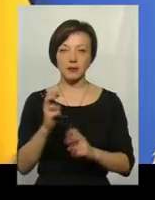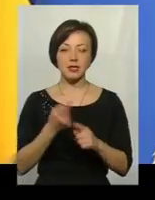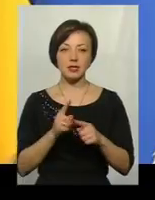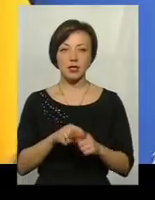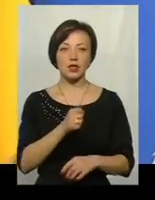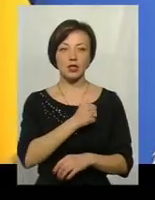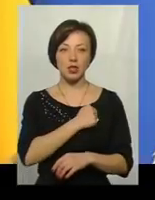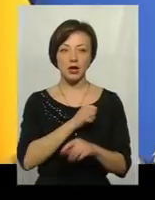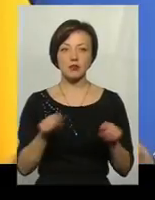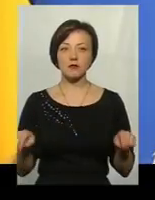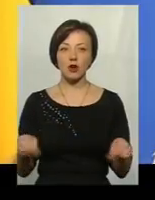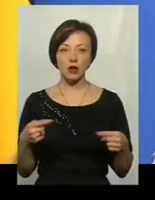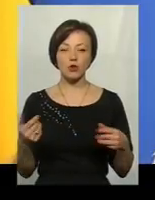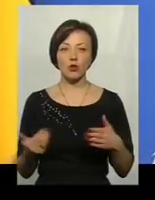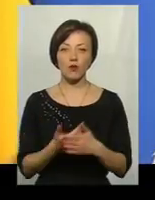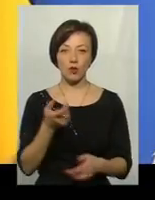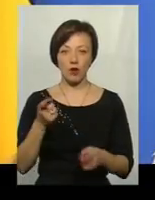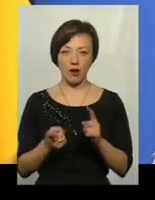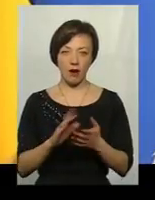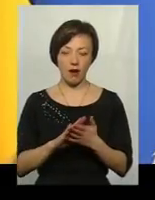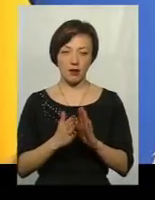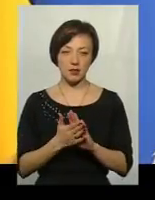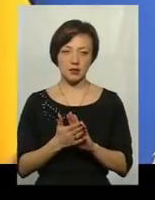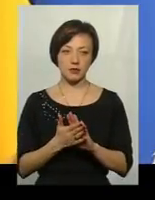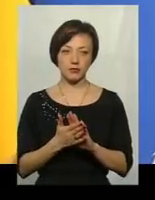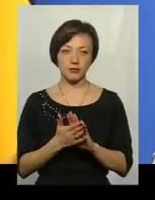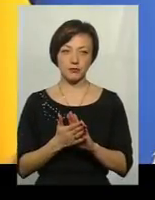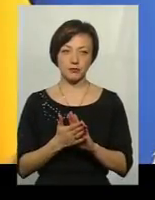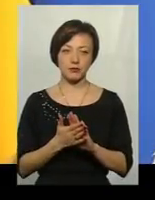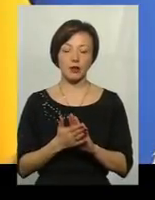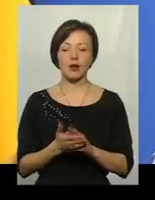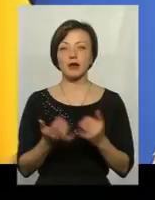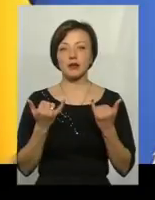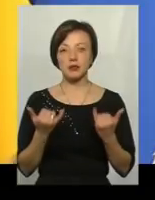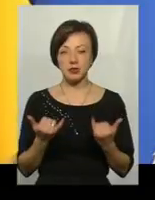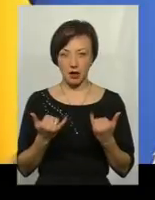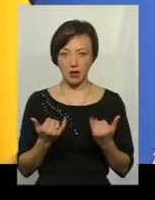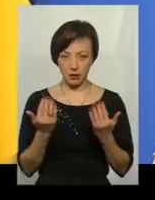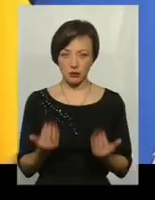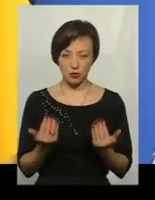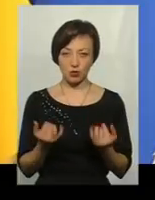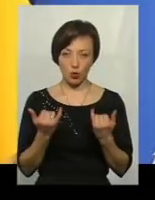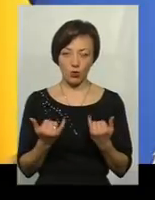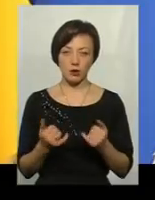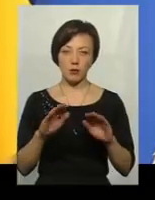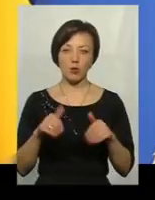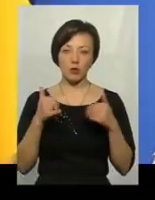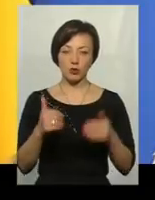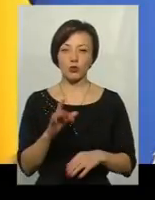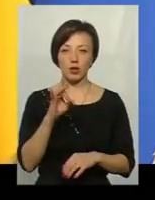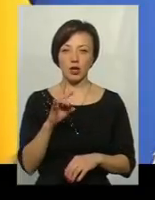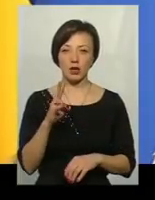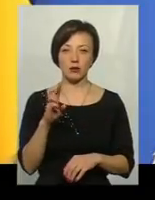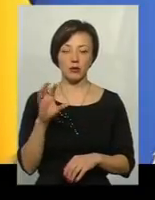на жаль, створило абсолютно нову реальність. Тому зараз, сьогодні, пропоную Раді національної